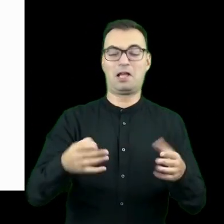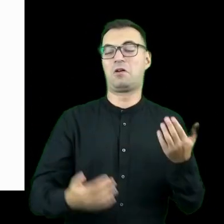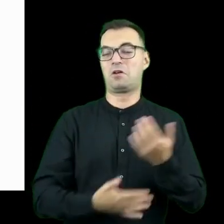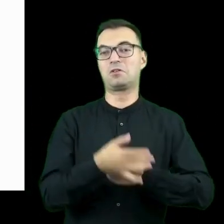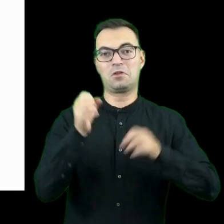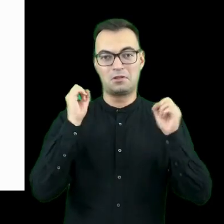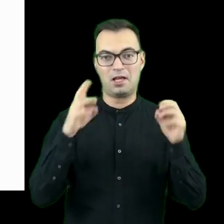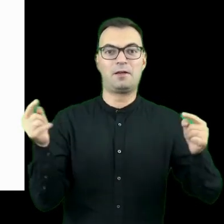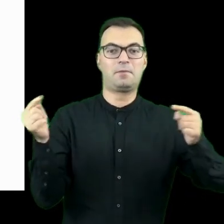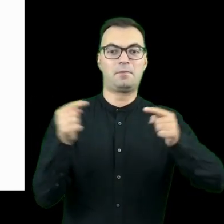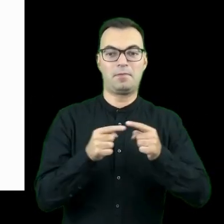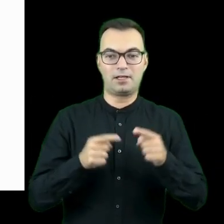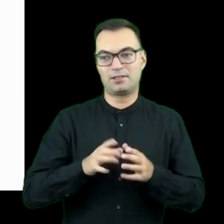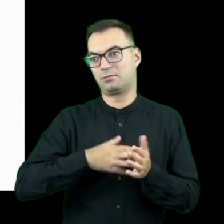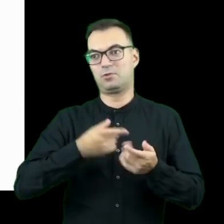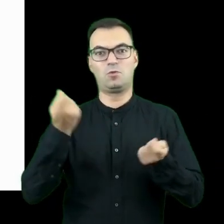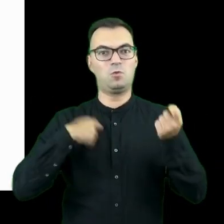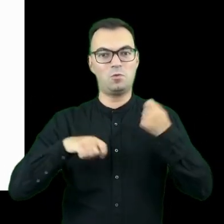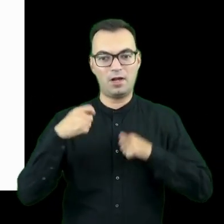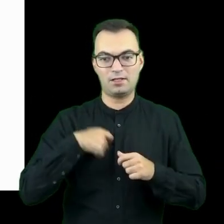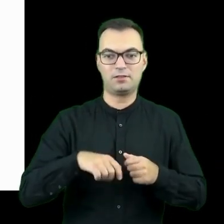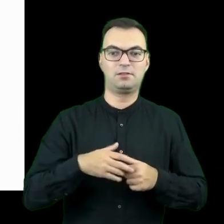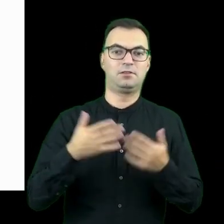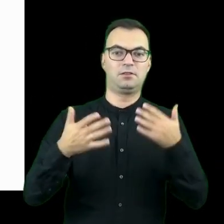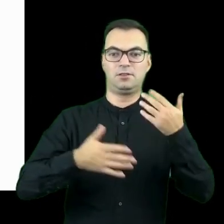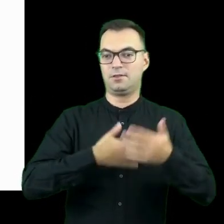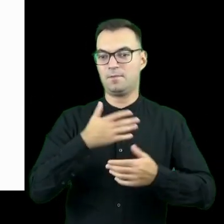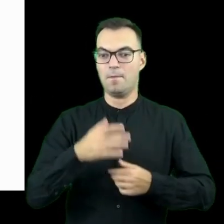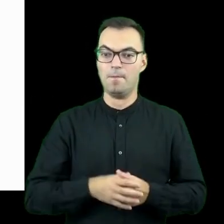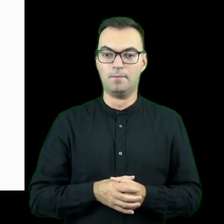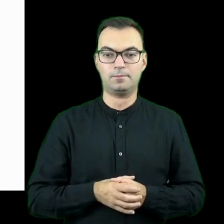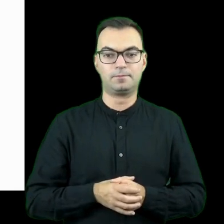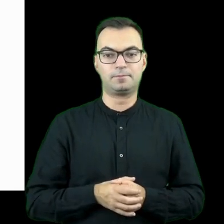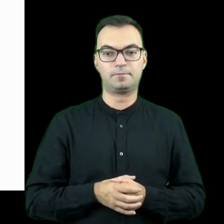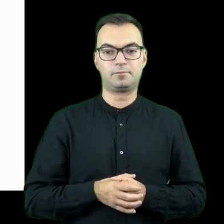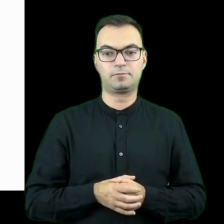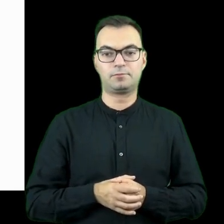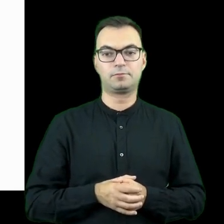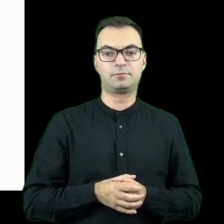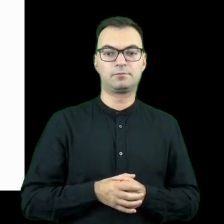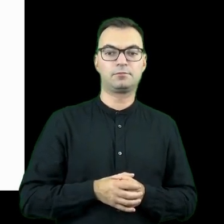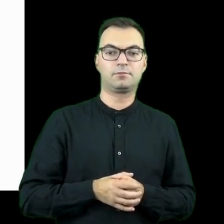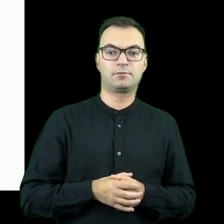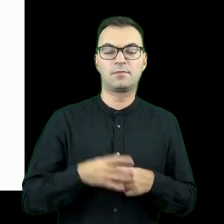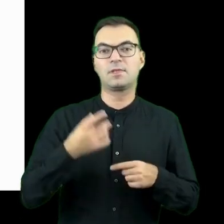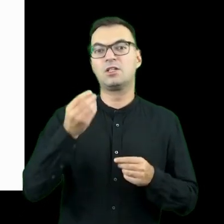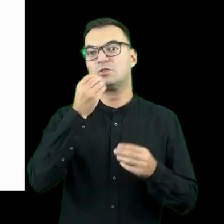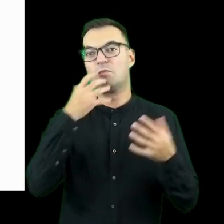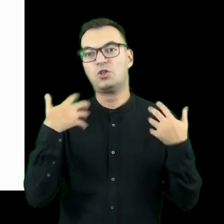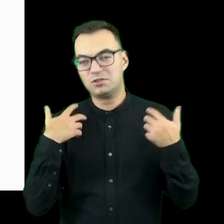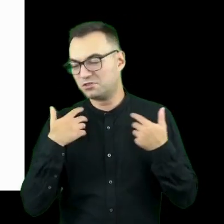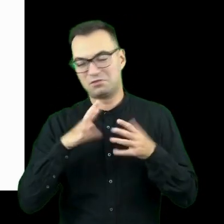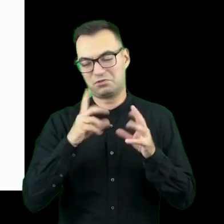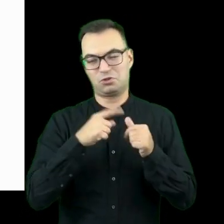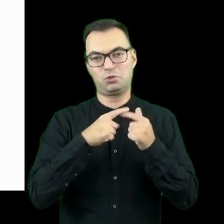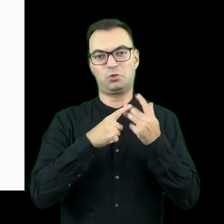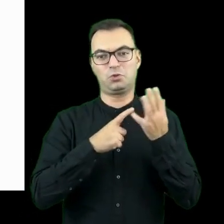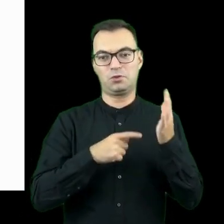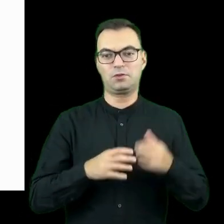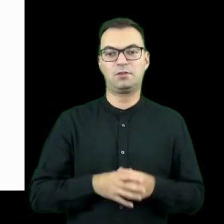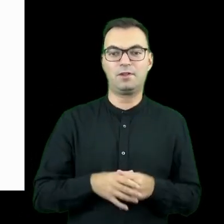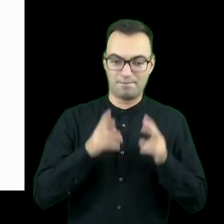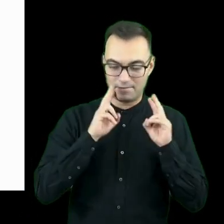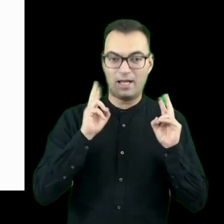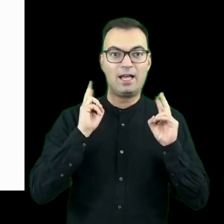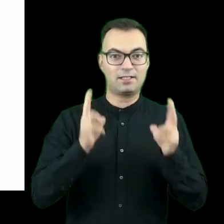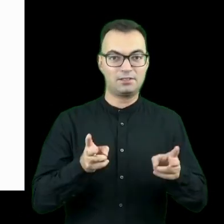przy ubraniach, w dalszym kroku, przy produktach spożywczych i tak dalej, i tak dalej, rzeczy się